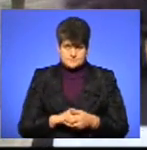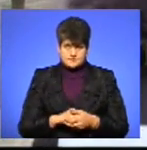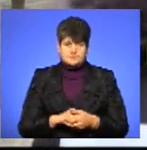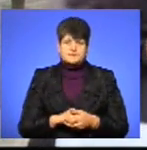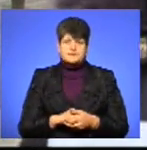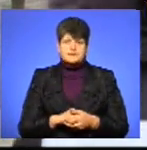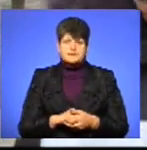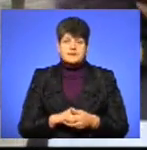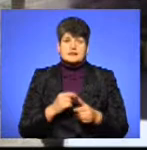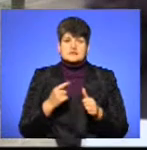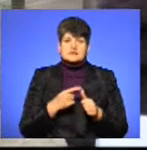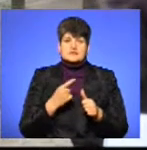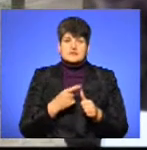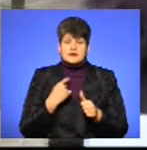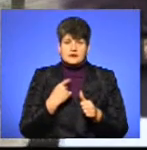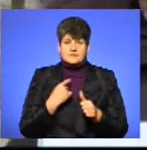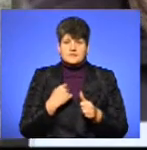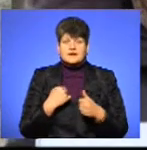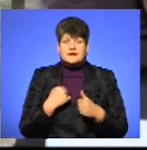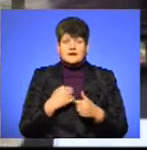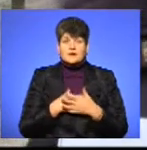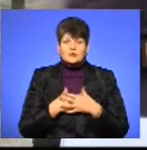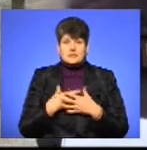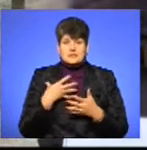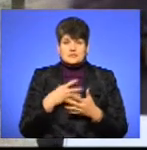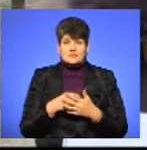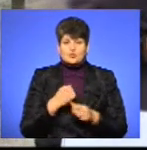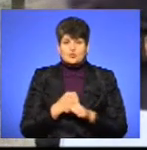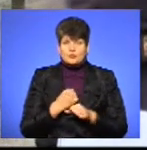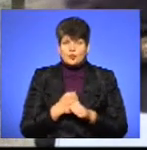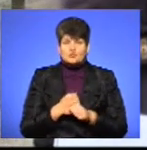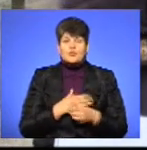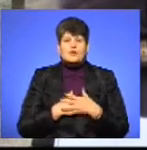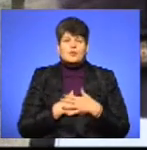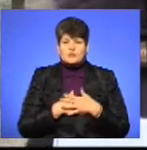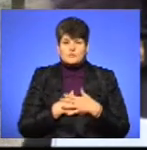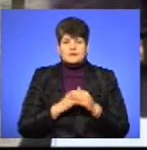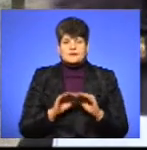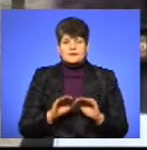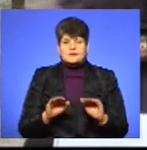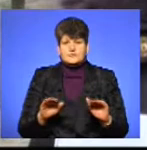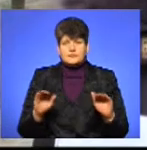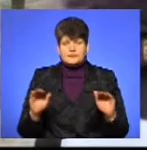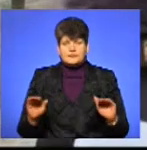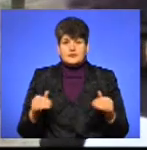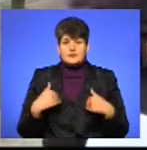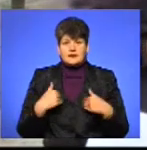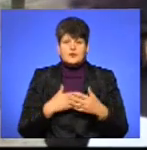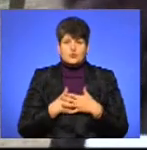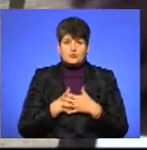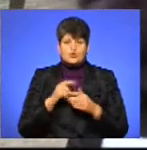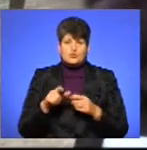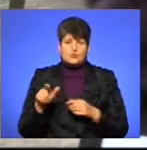А звання, я знаю, і любила свою роботу, любила учнів, бо я люблю